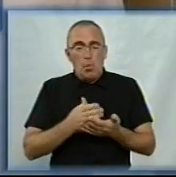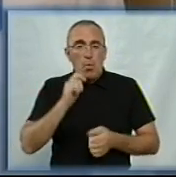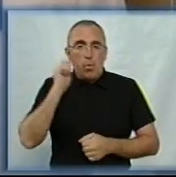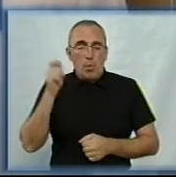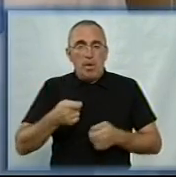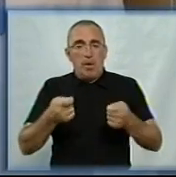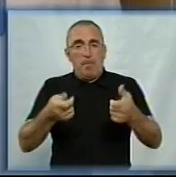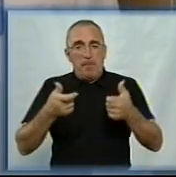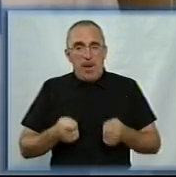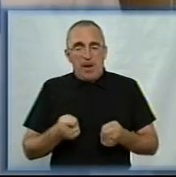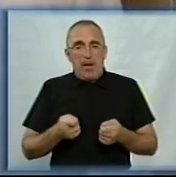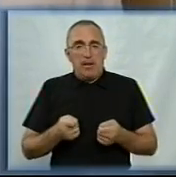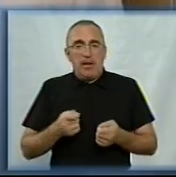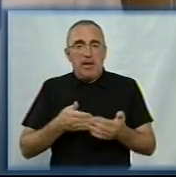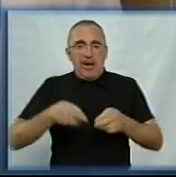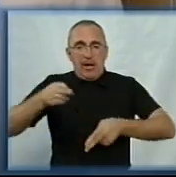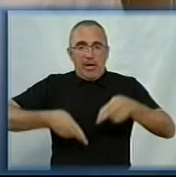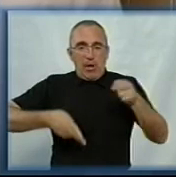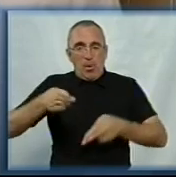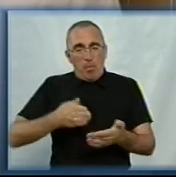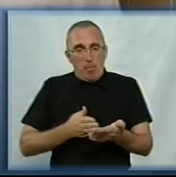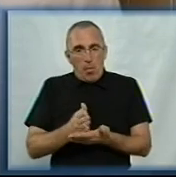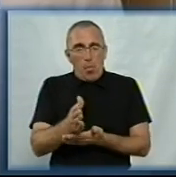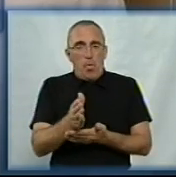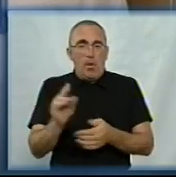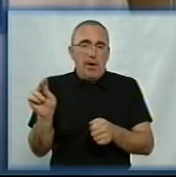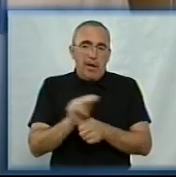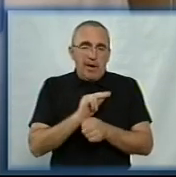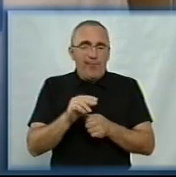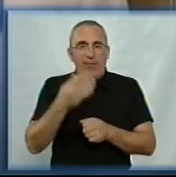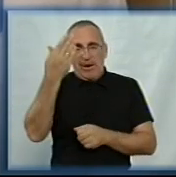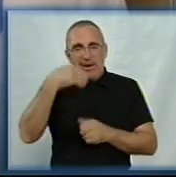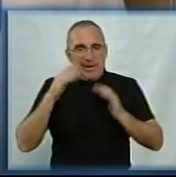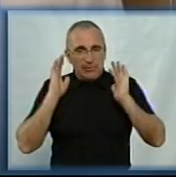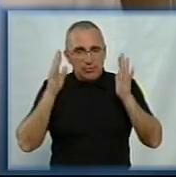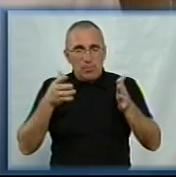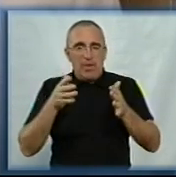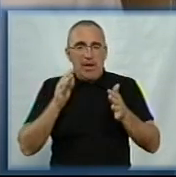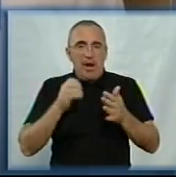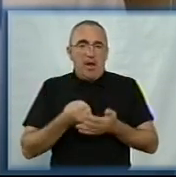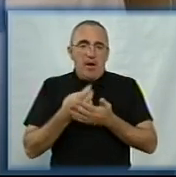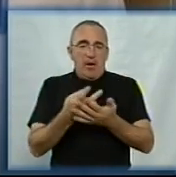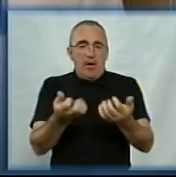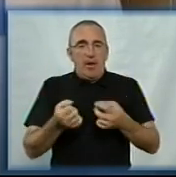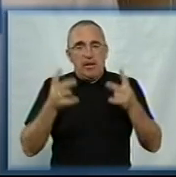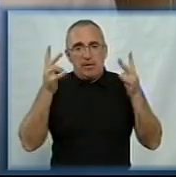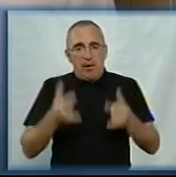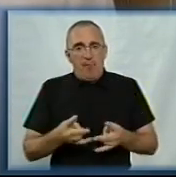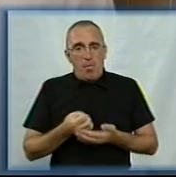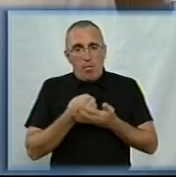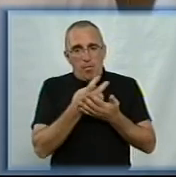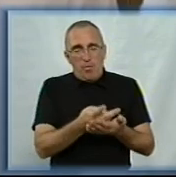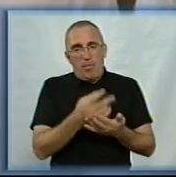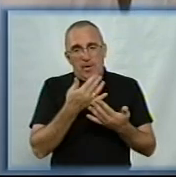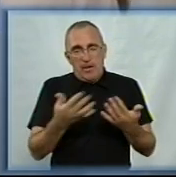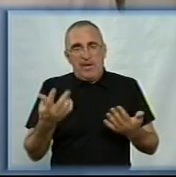хірургічного профілю, лікування інсультів, також амбулаторний прийом у травматологічному пункті. І ще